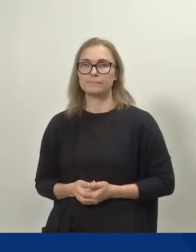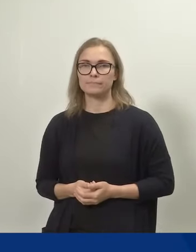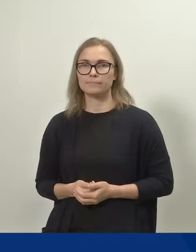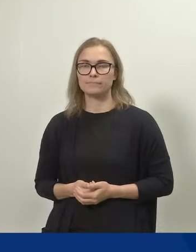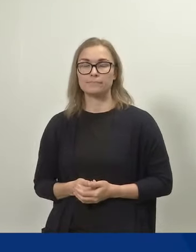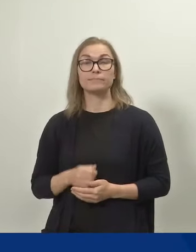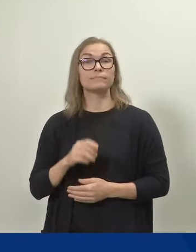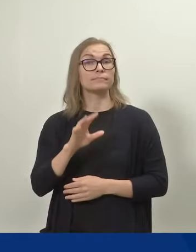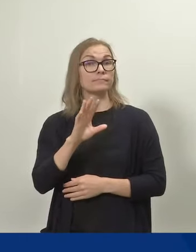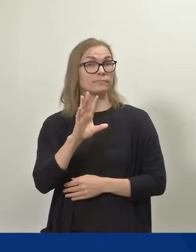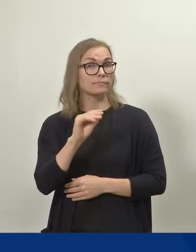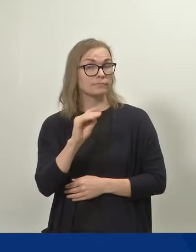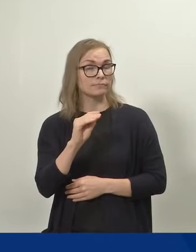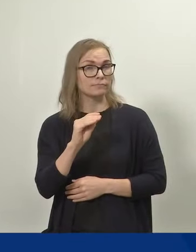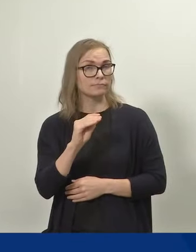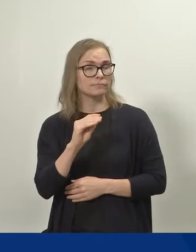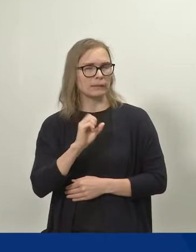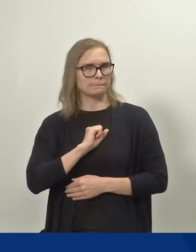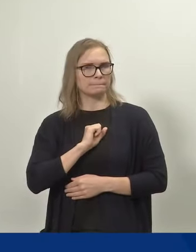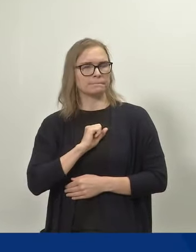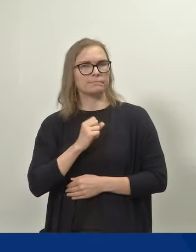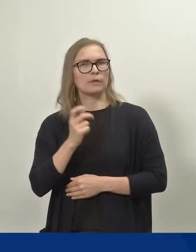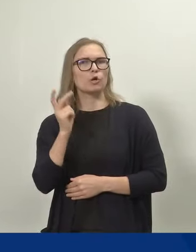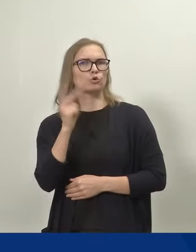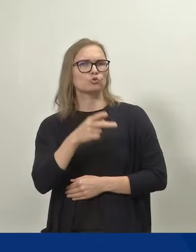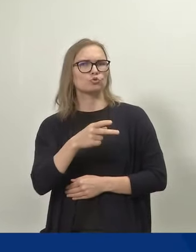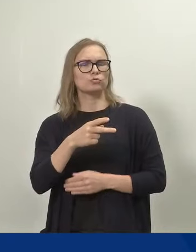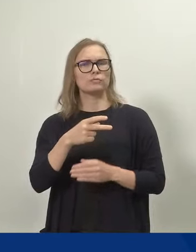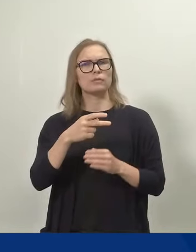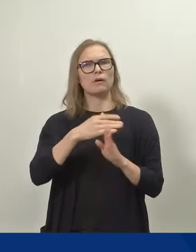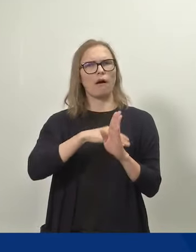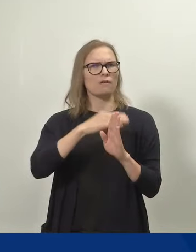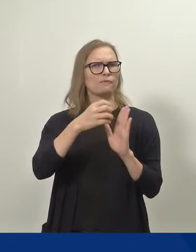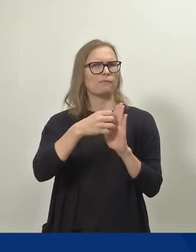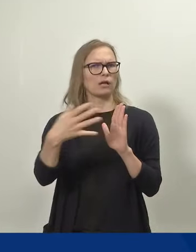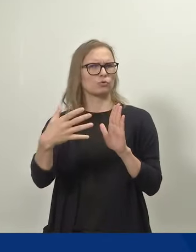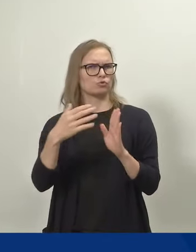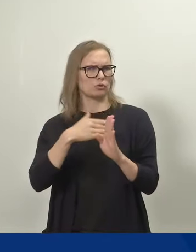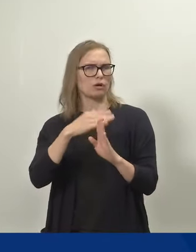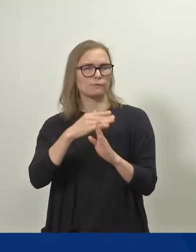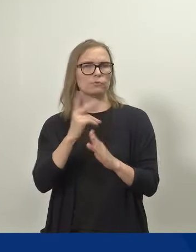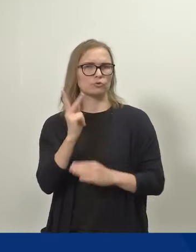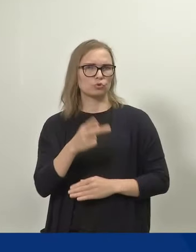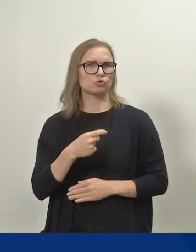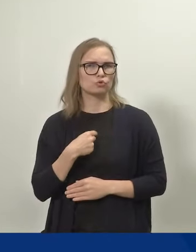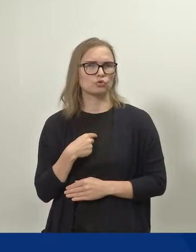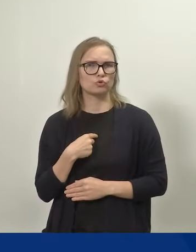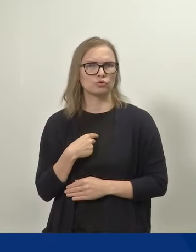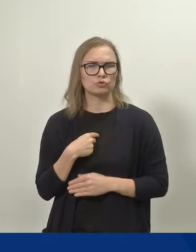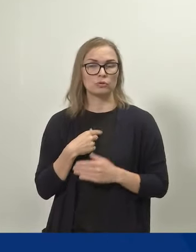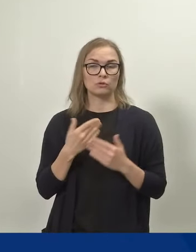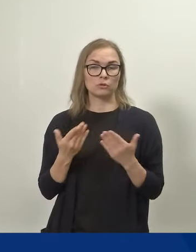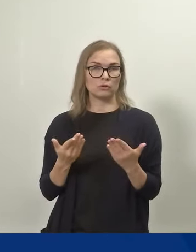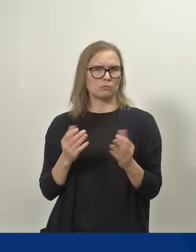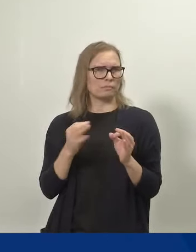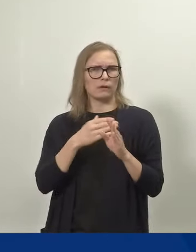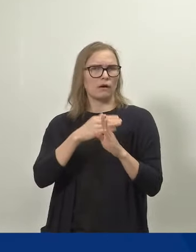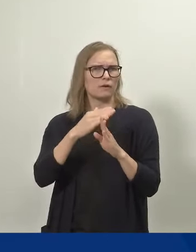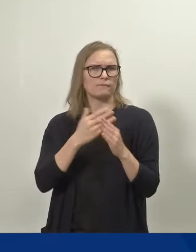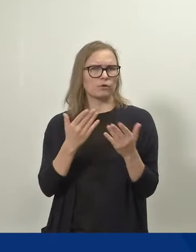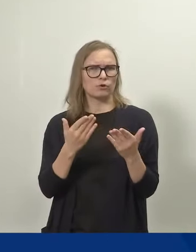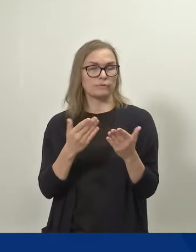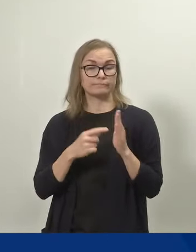Joo, olisin kysynyt vähän näistä vaikutusarvioista, että onko tässä tehty sellaista arviota, että miten